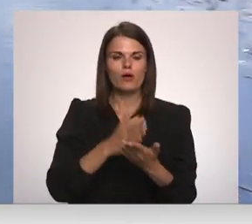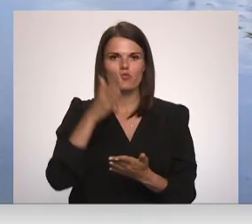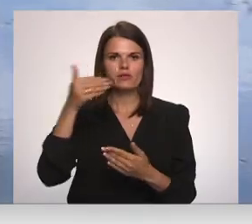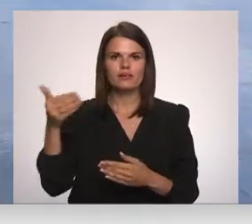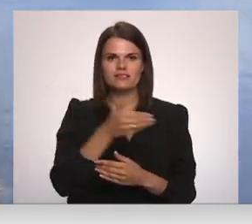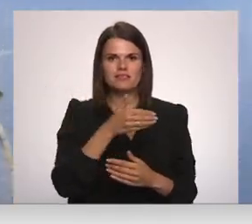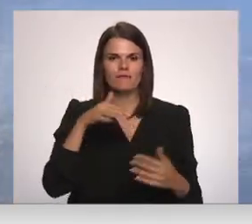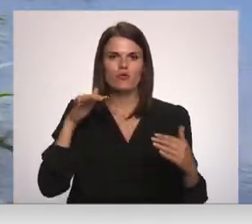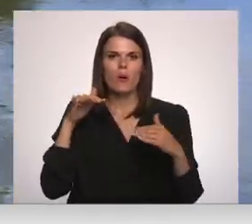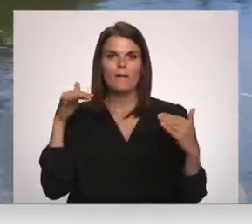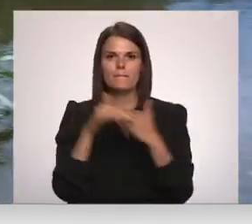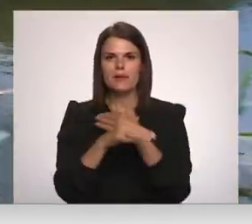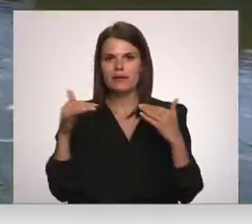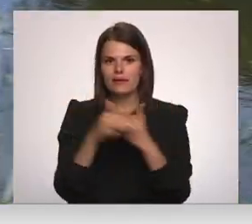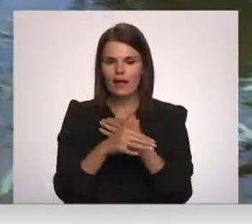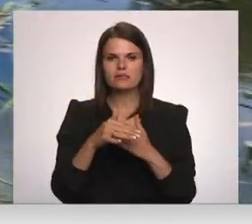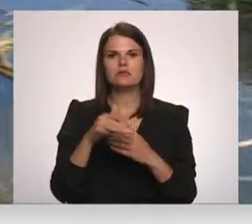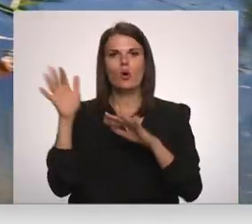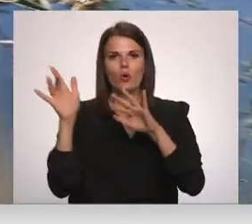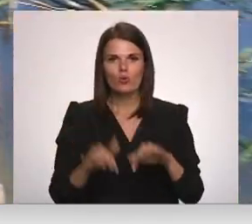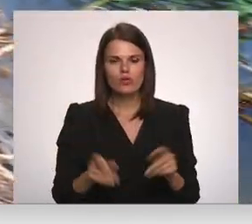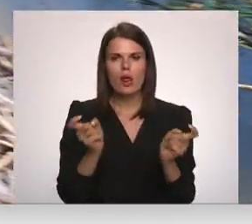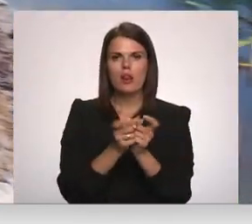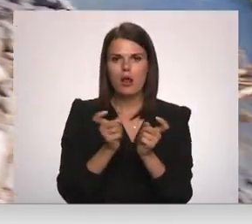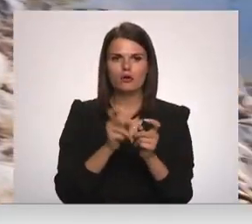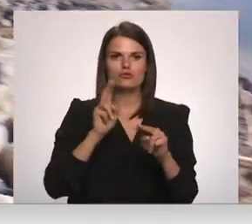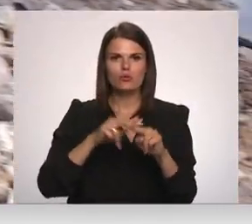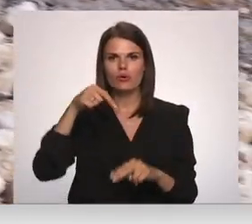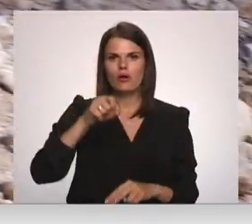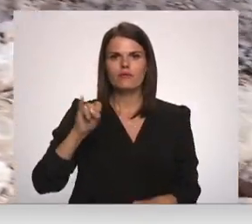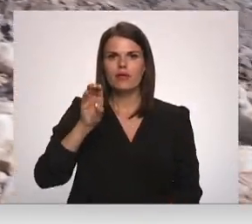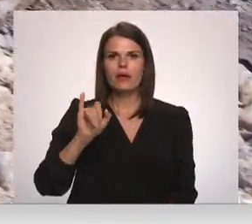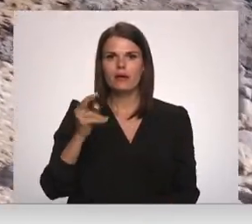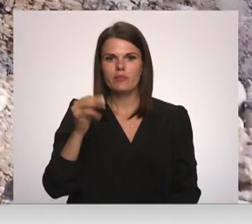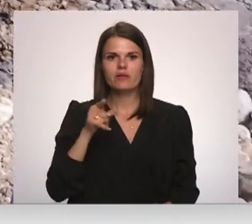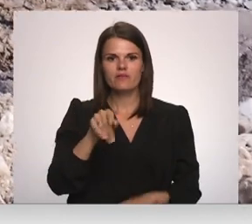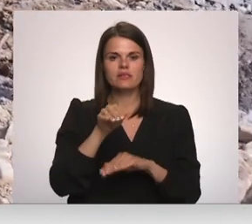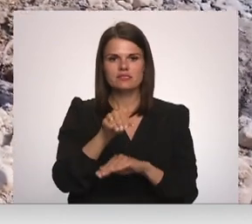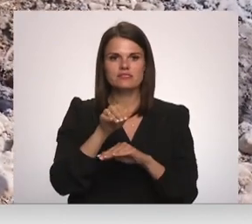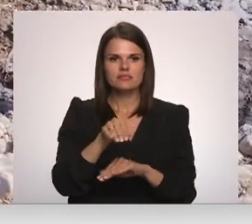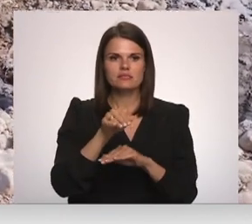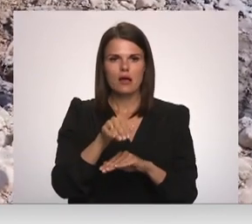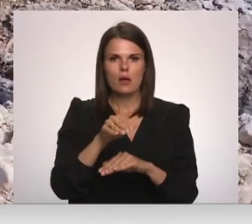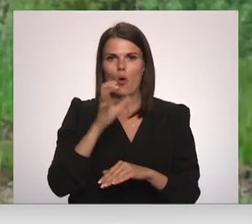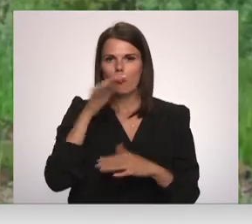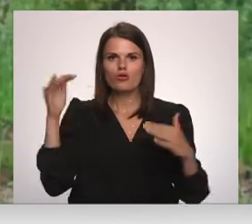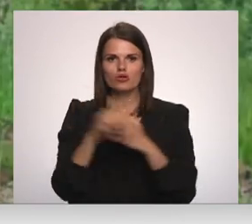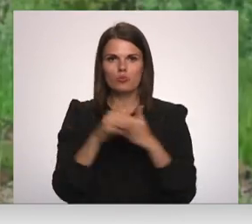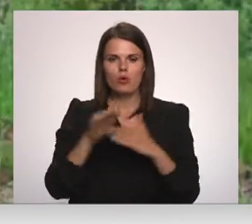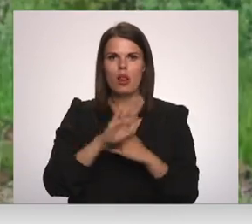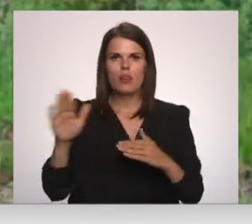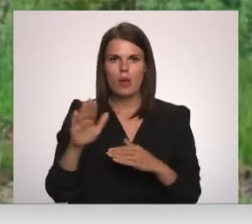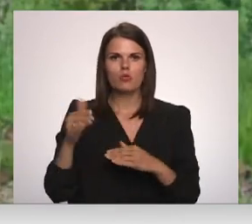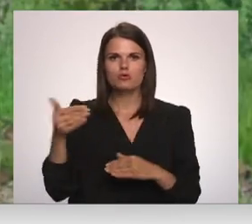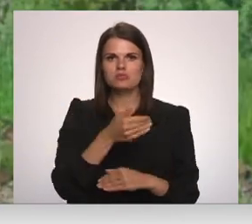rudiņos lašs un tājumiņas. Pirmām kārtām viņš saglabā to ūdens plūdumu, lai nesāktu uz zivi slāpšanu šajā upe,